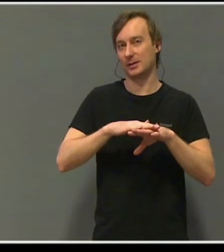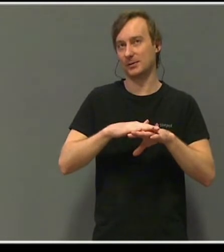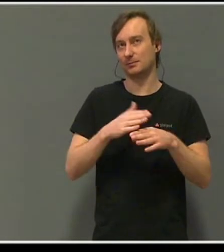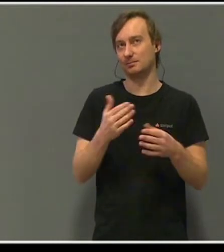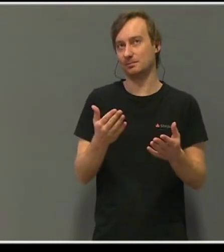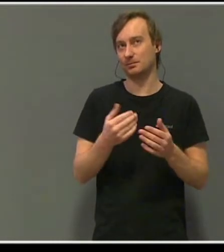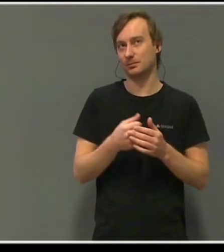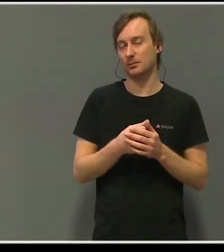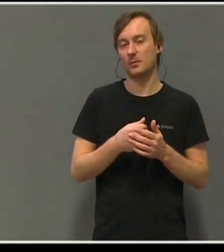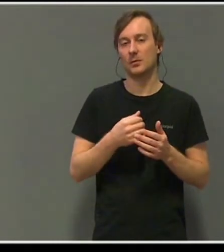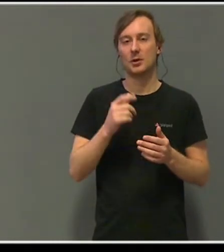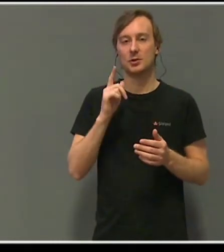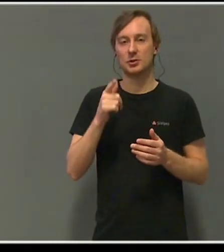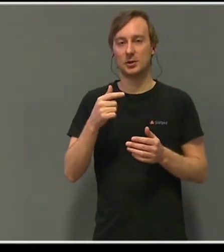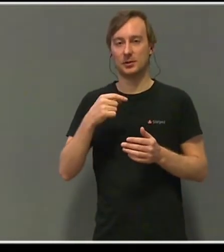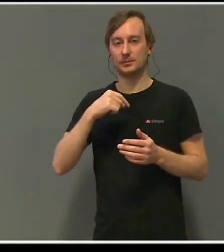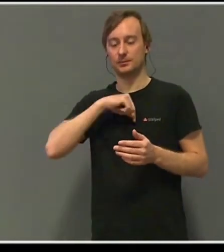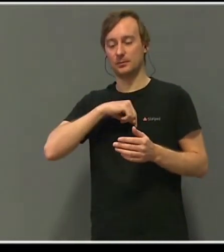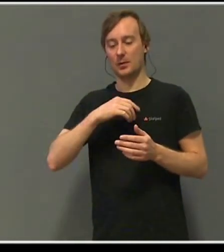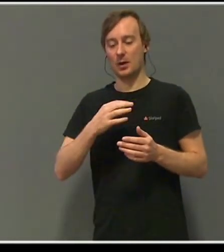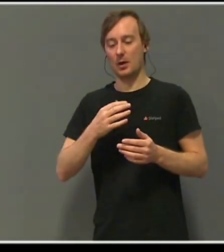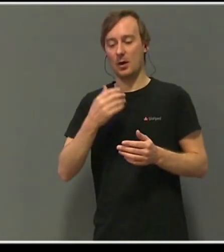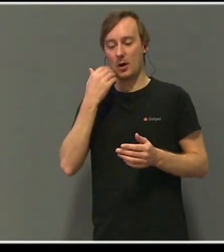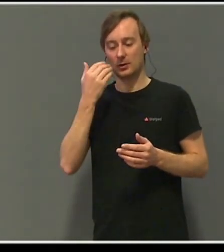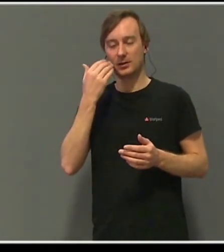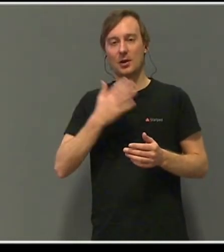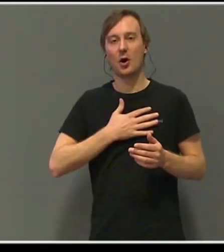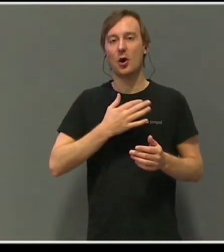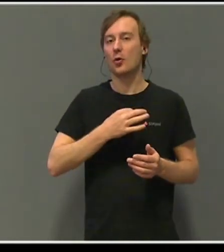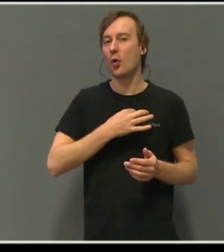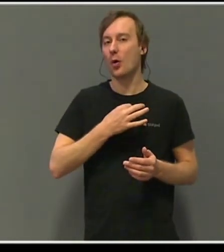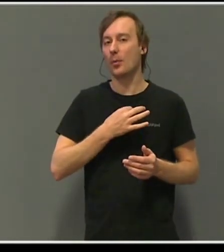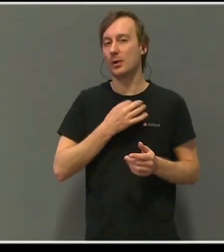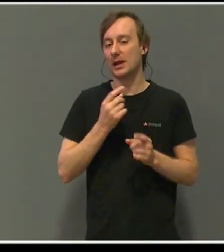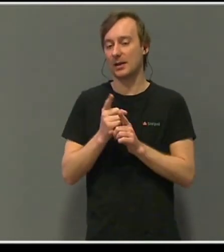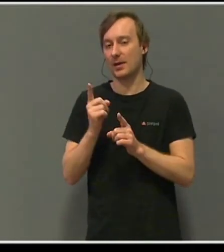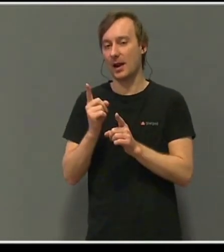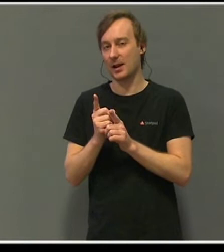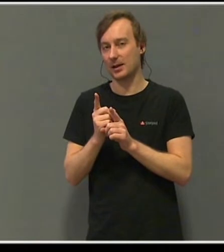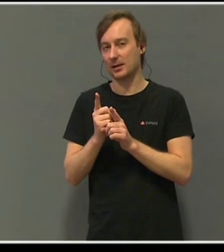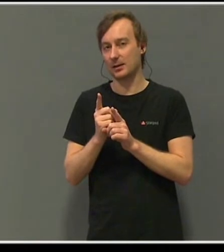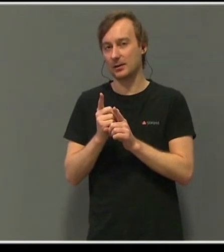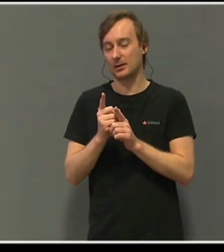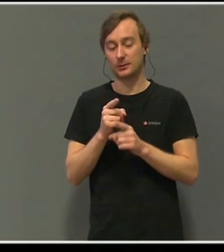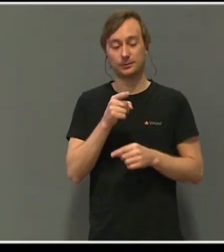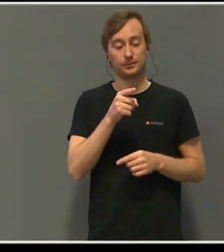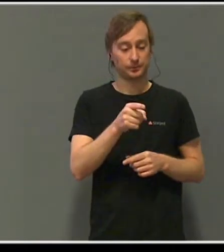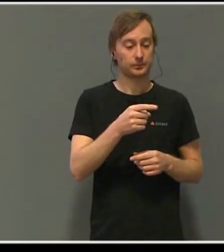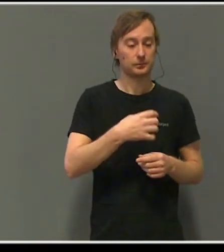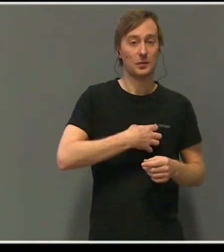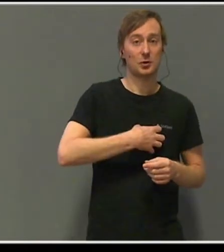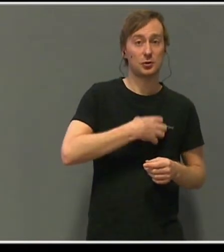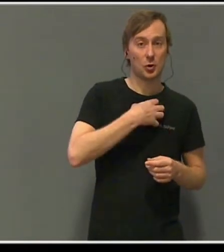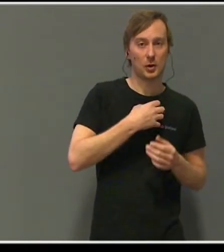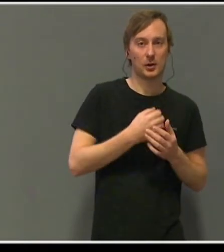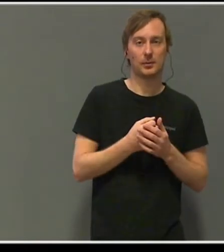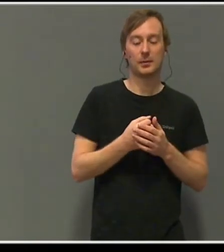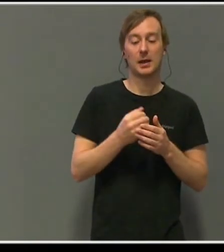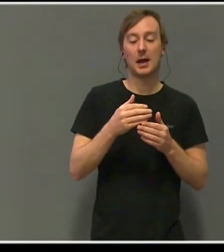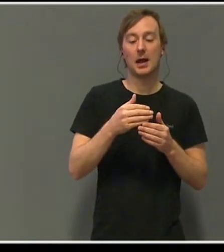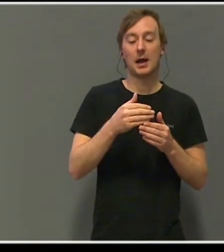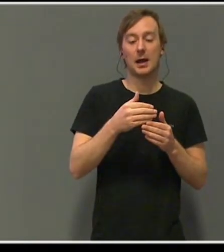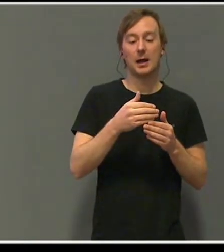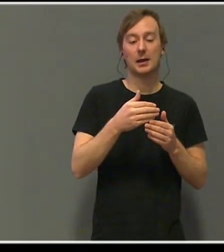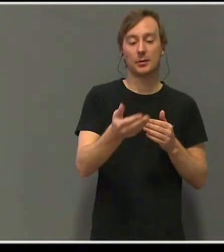et håp. Derfor vil døden alltid være et sjokk. Men etter sjokket demret langsomt